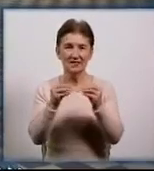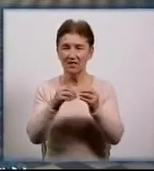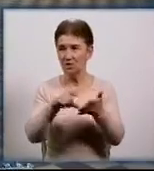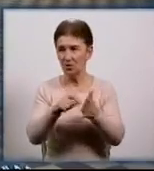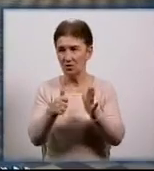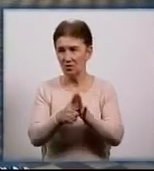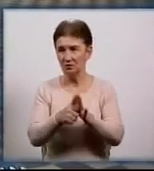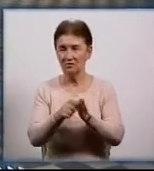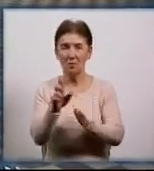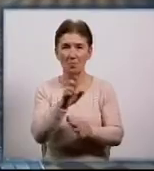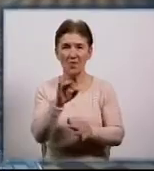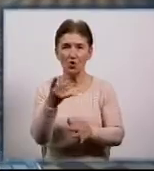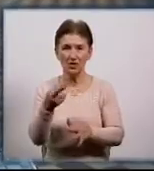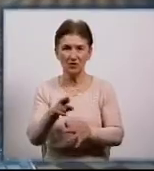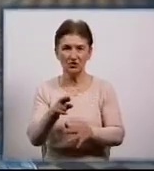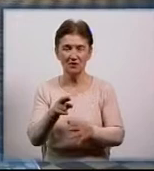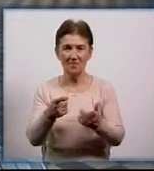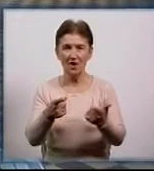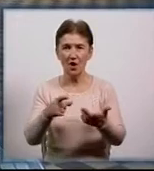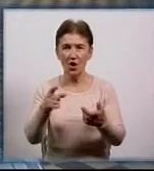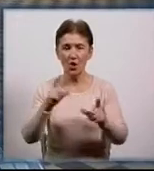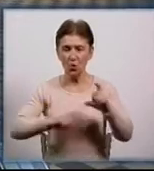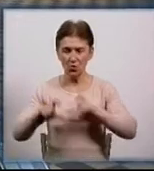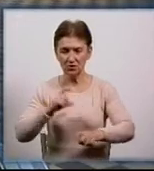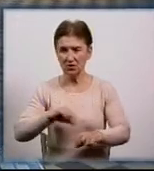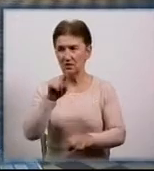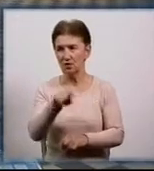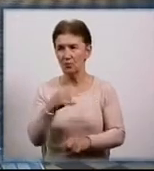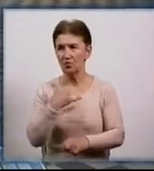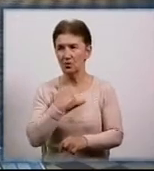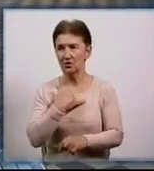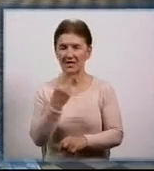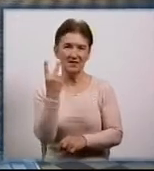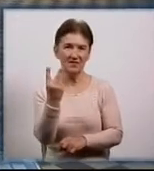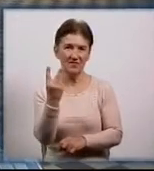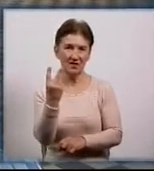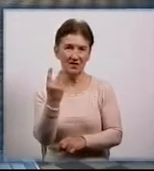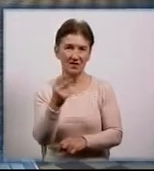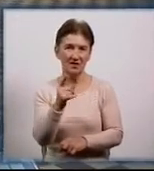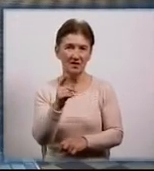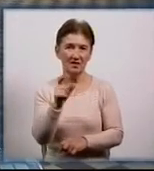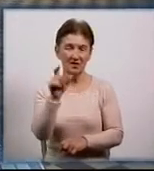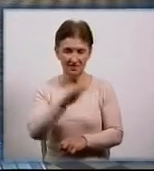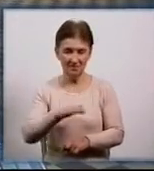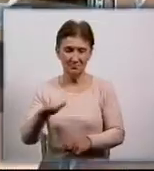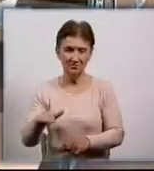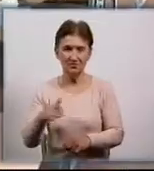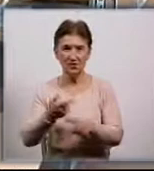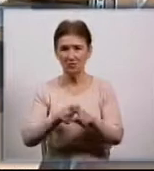хіміко-біологічного профілю. У нас там буквально дві дитини виявили бажання навчатися.